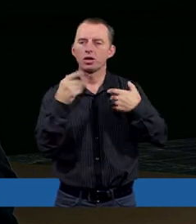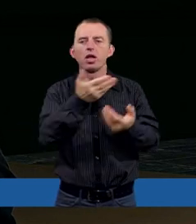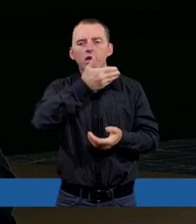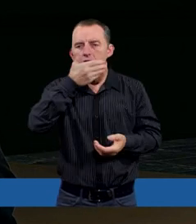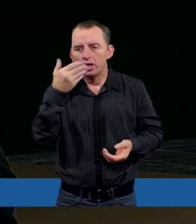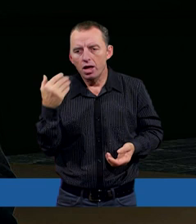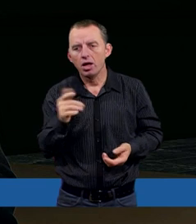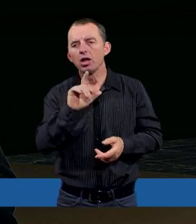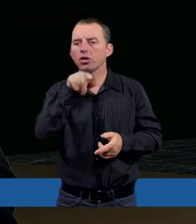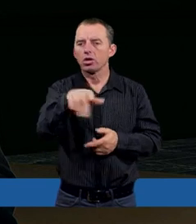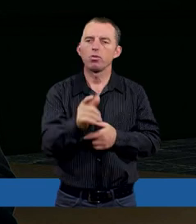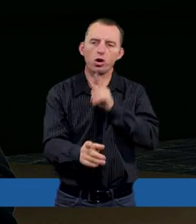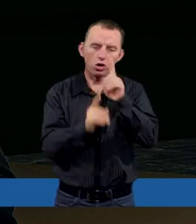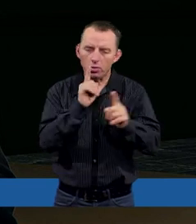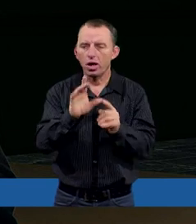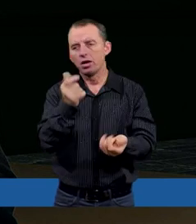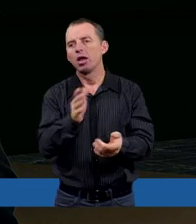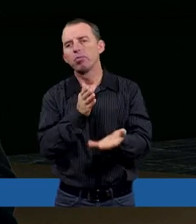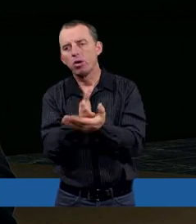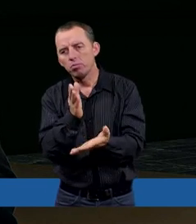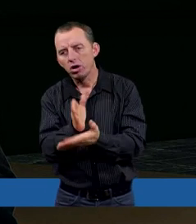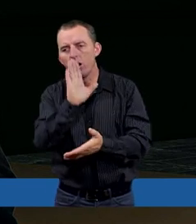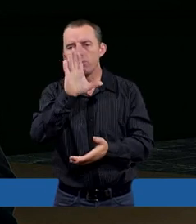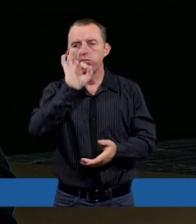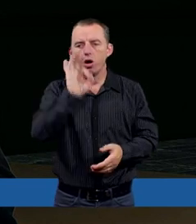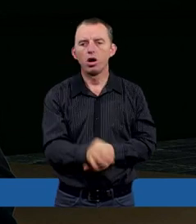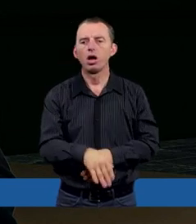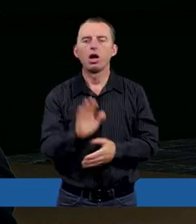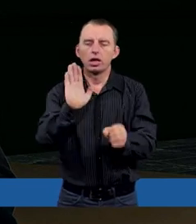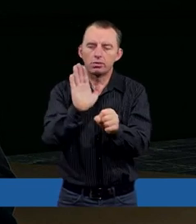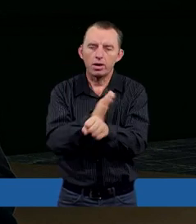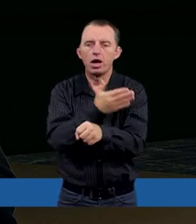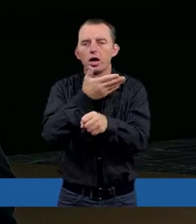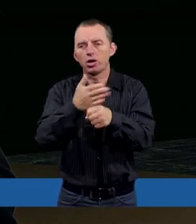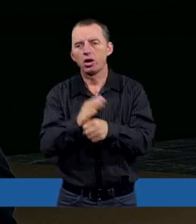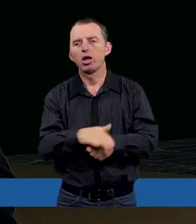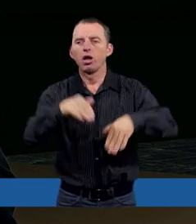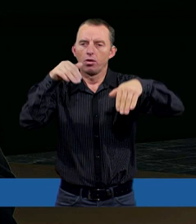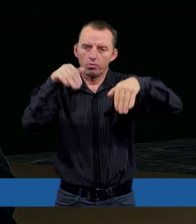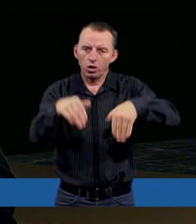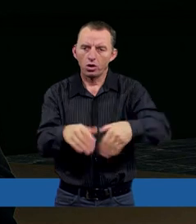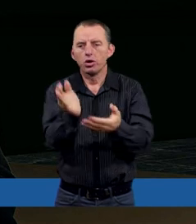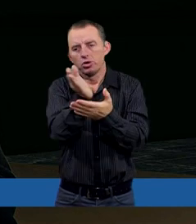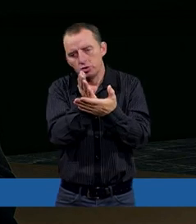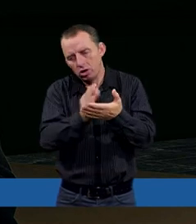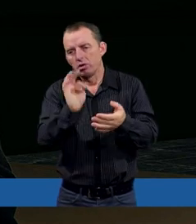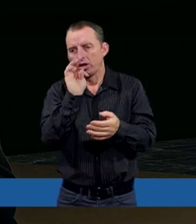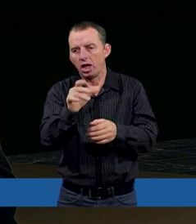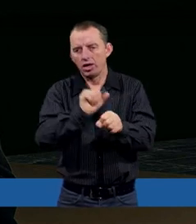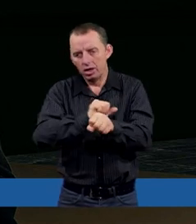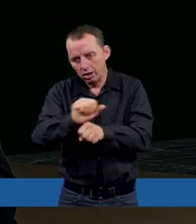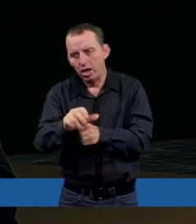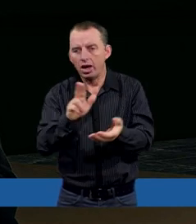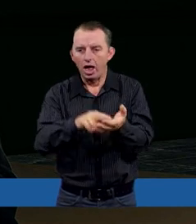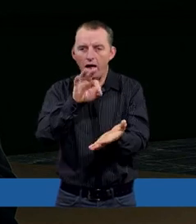ma co z nim rozmawiać, ani mu pomagać, bo zmarnuje. Być może część takich jest. Może